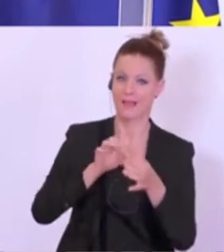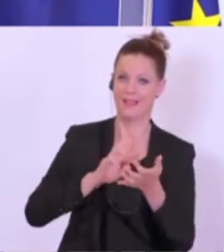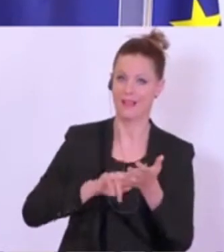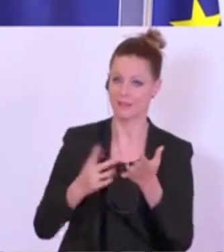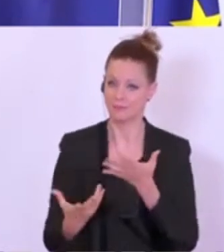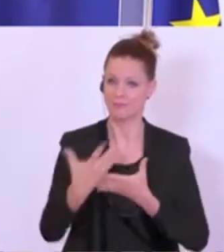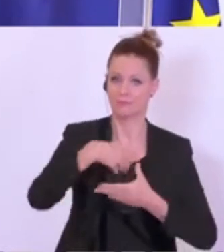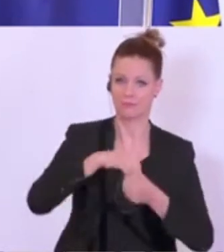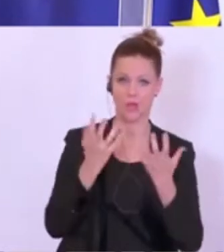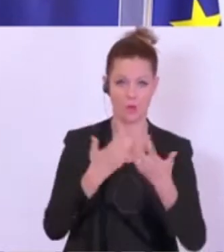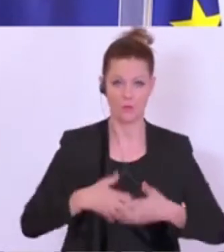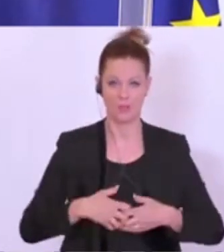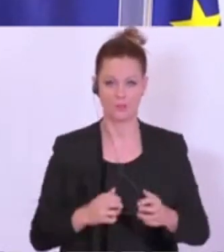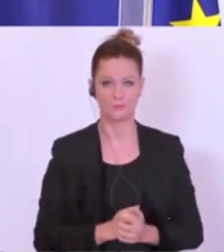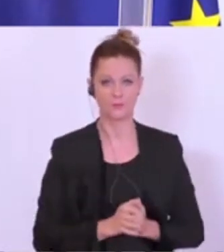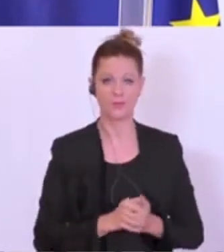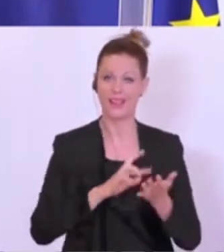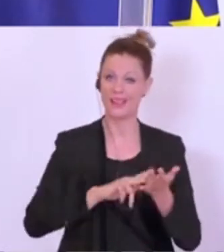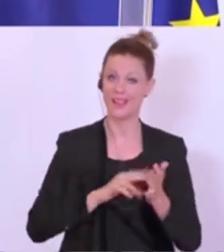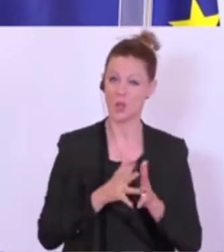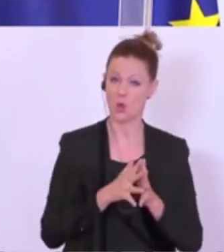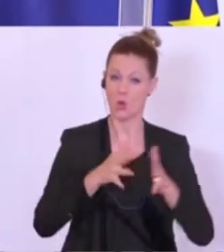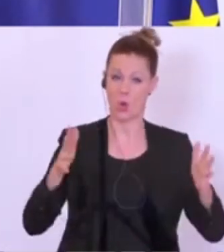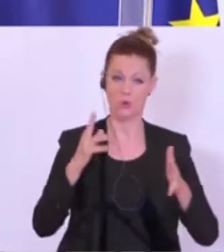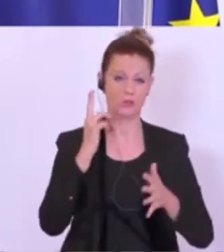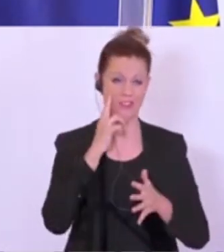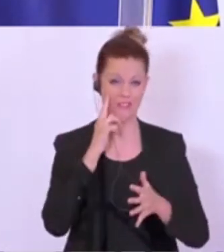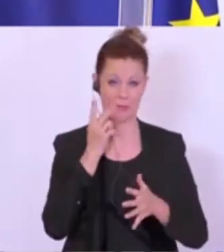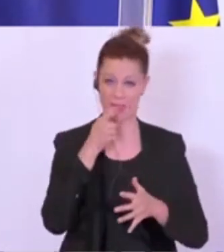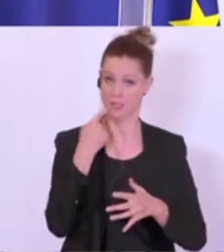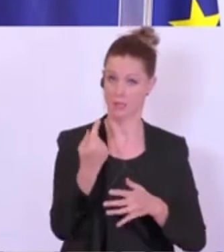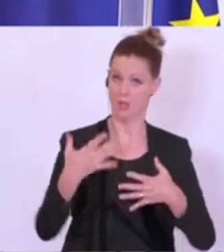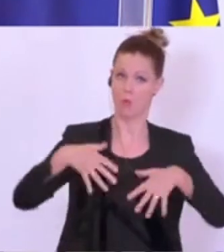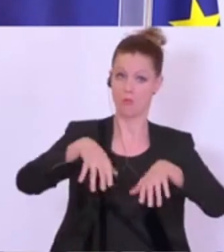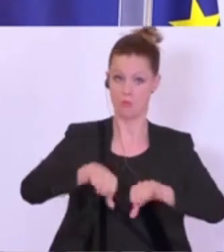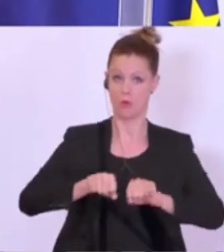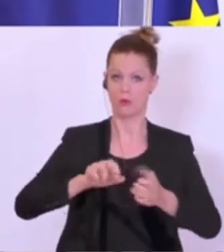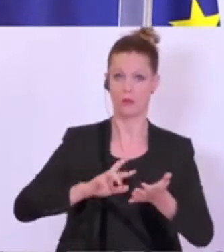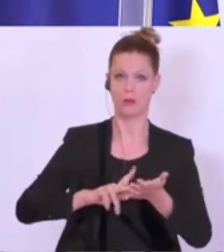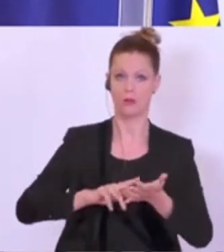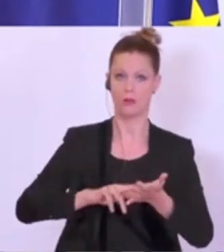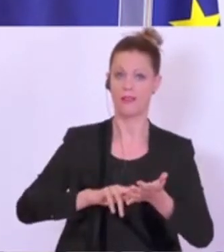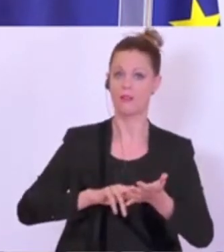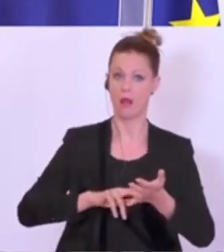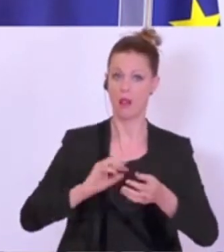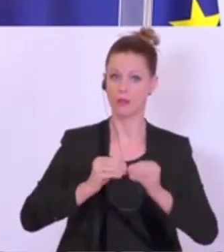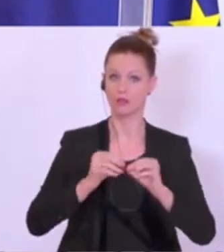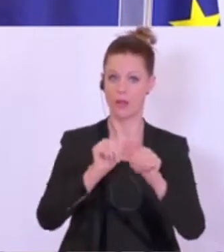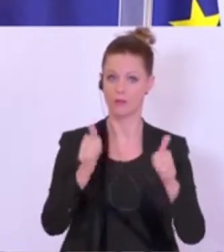Denn digitale Großkonzerne haben kein Monopol auf digitale Geschäftsmodelle.